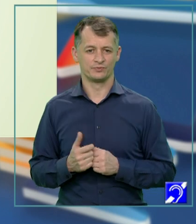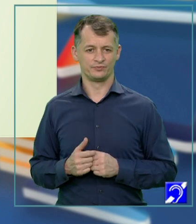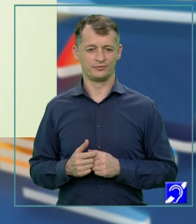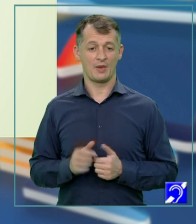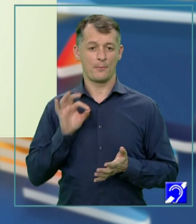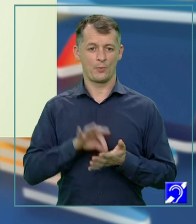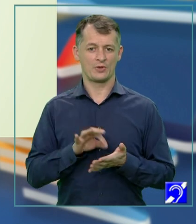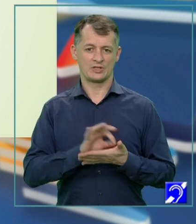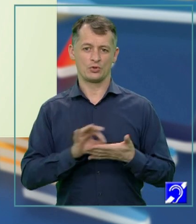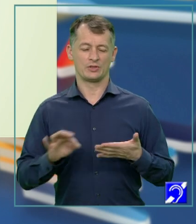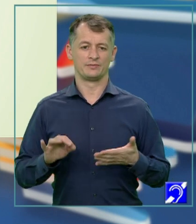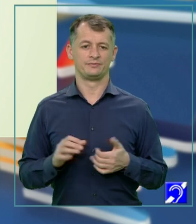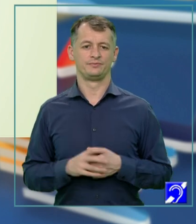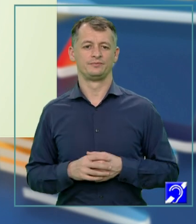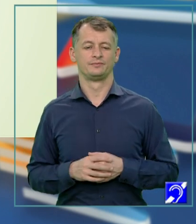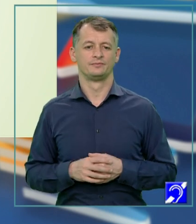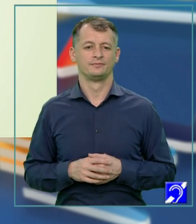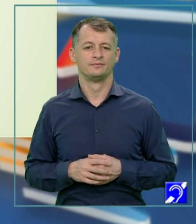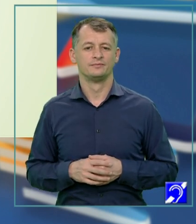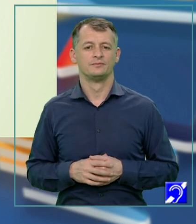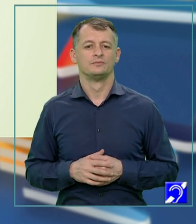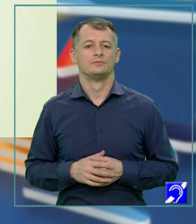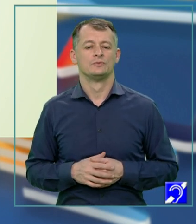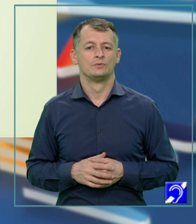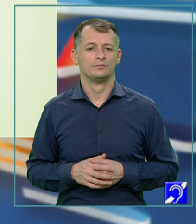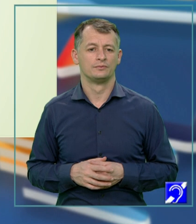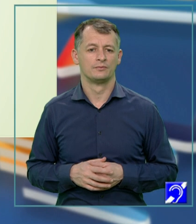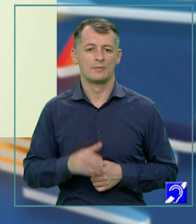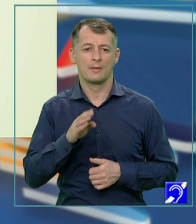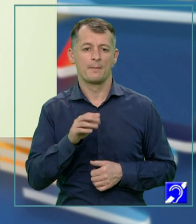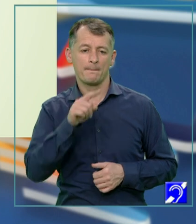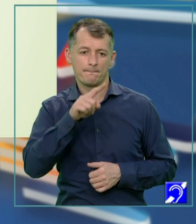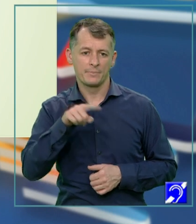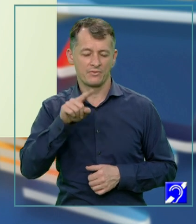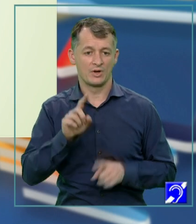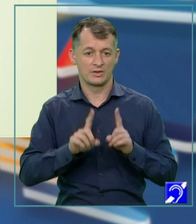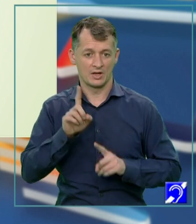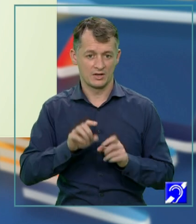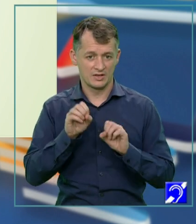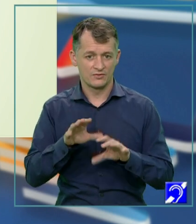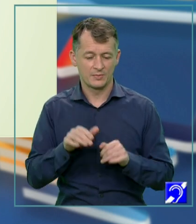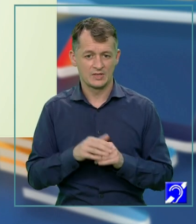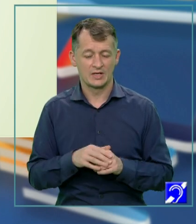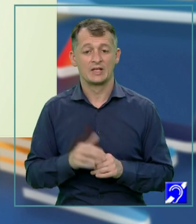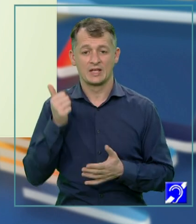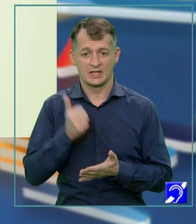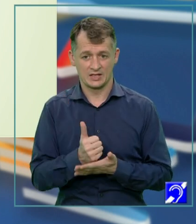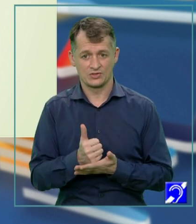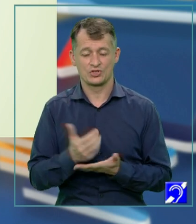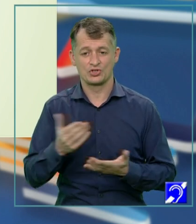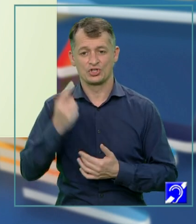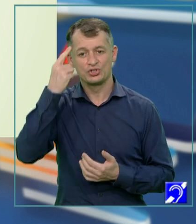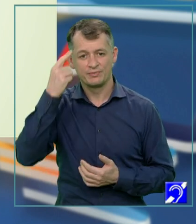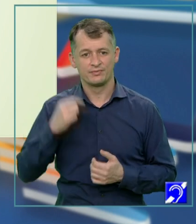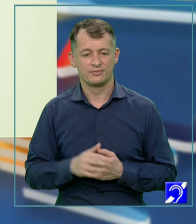Își vă propun să notăm pe marginea interviului următoarele semne. Bifă, dacă informația întâlnită confirmă ceea ce știm